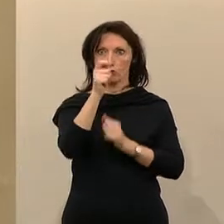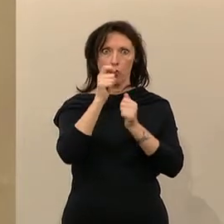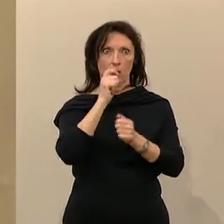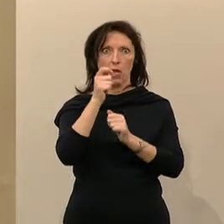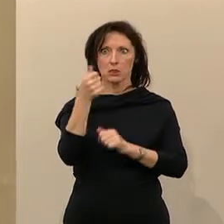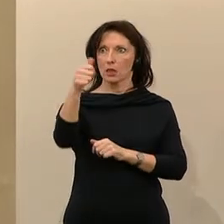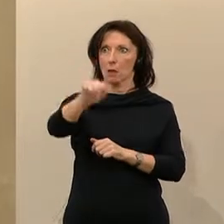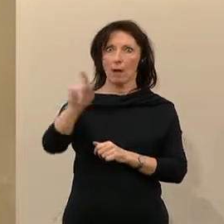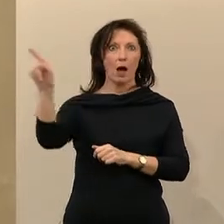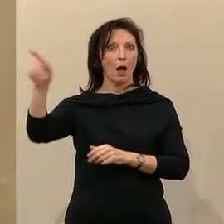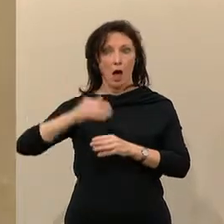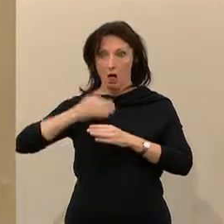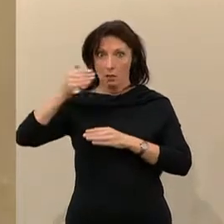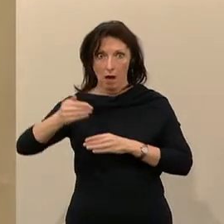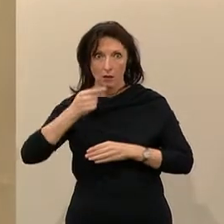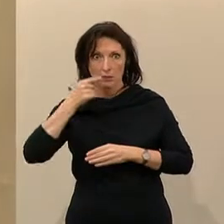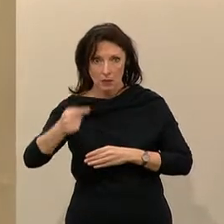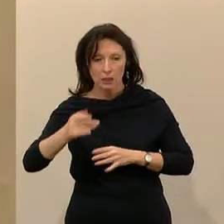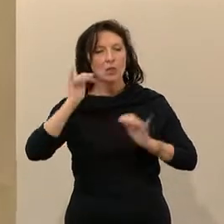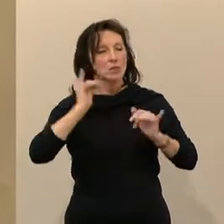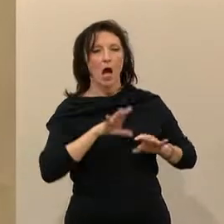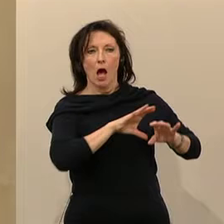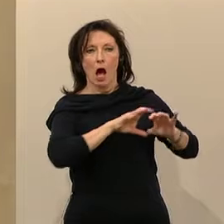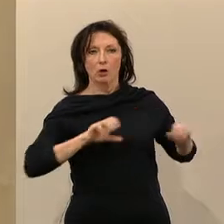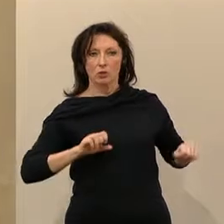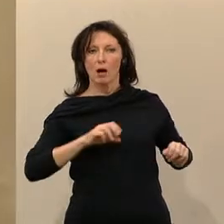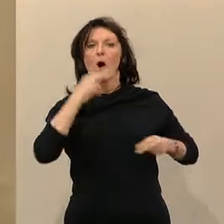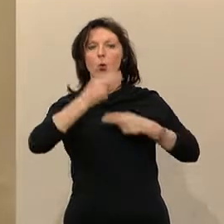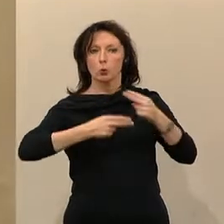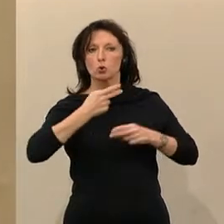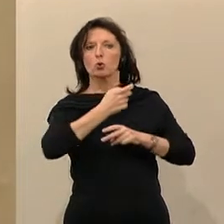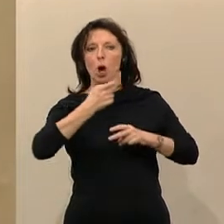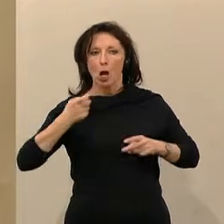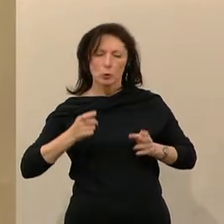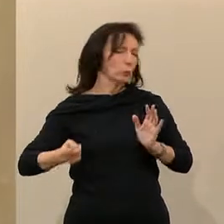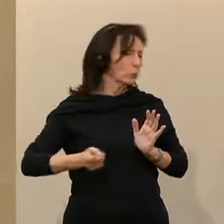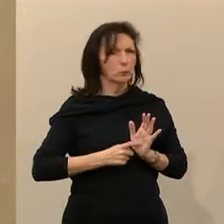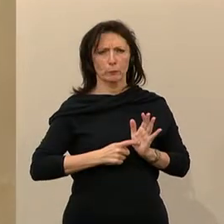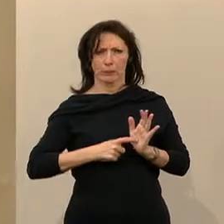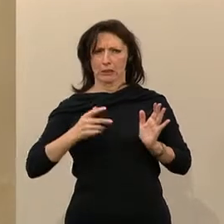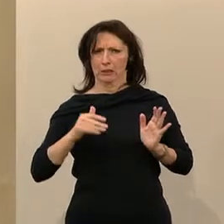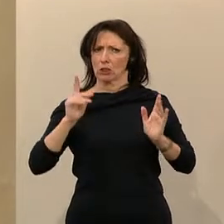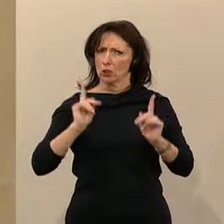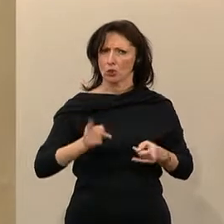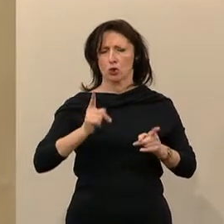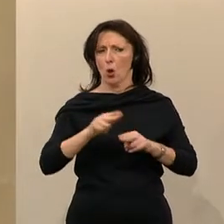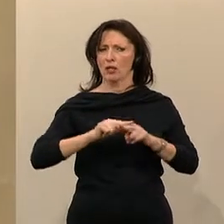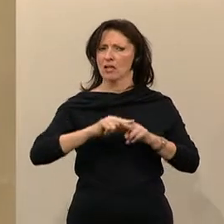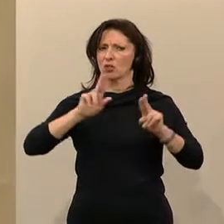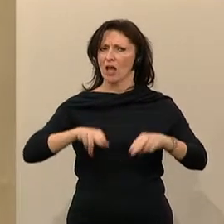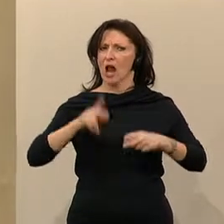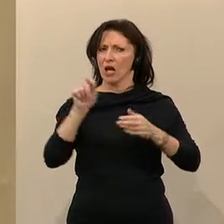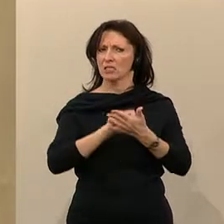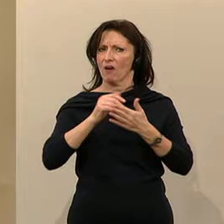bekannt gegeben, dass es ein Übereinkommen sei, den Untersuchungsausschuss unbedingt nach dieser Nationalratswahl